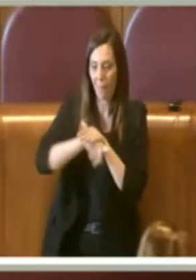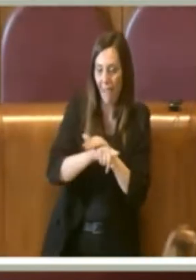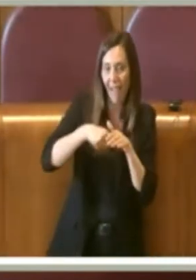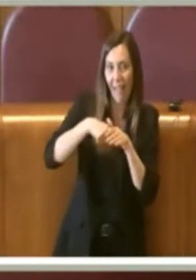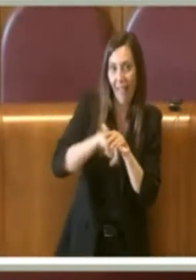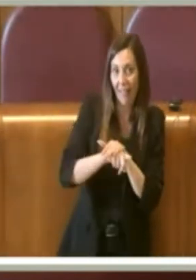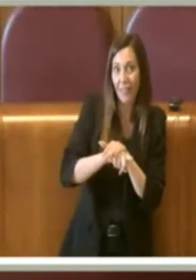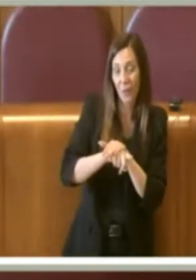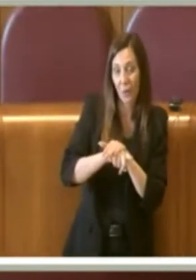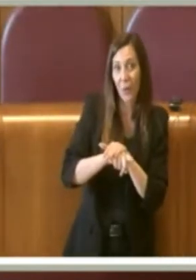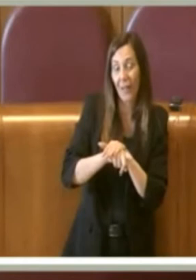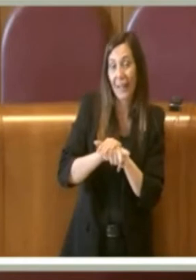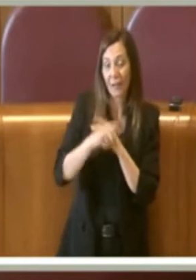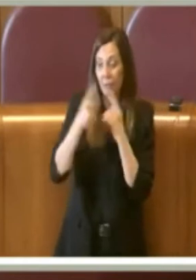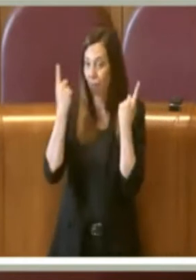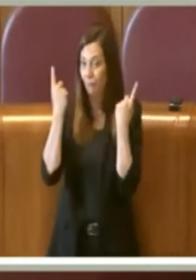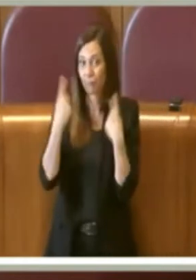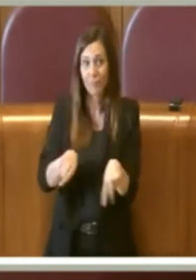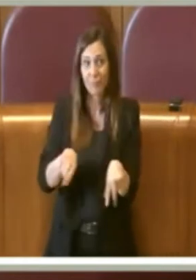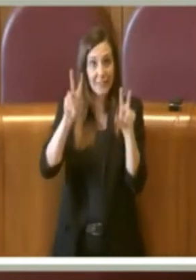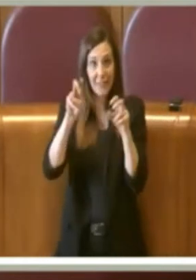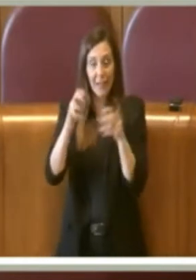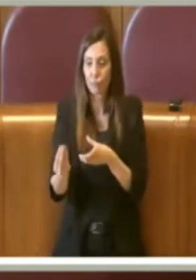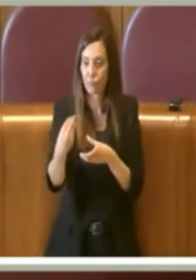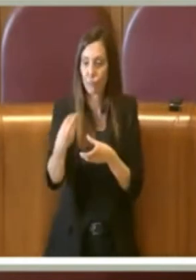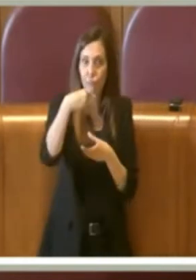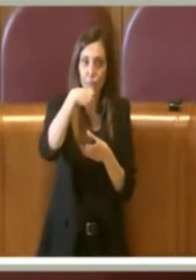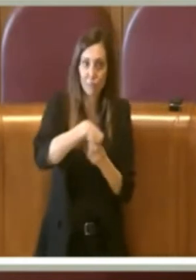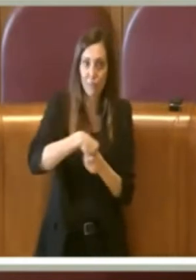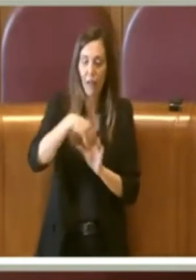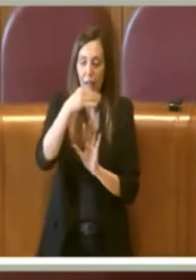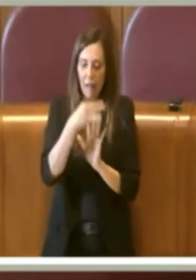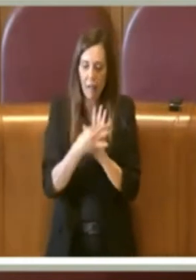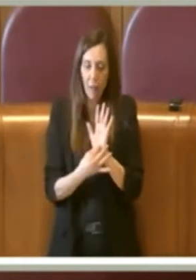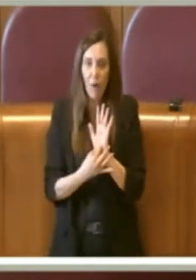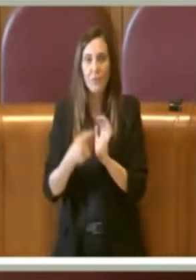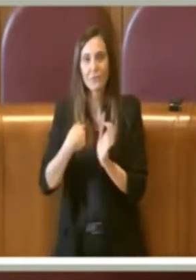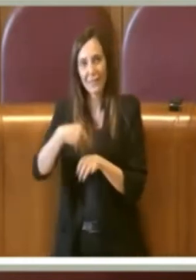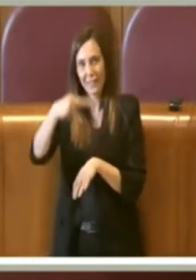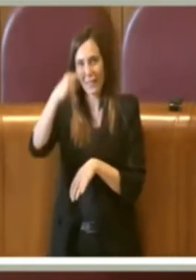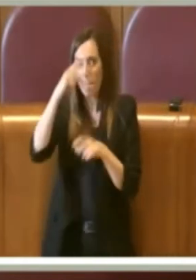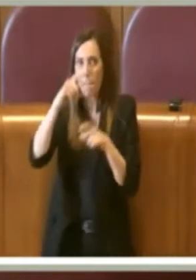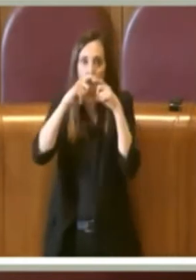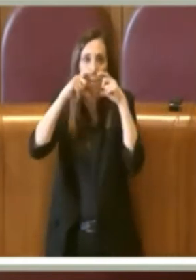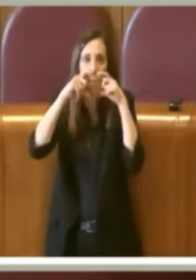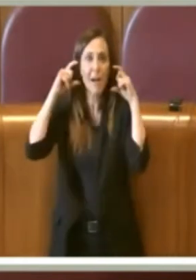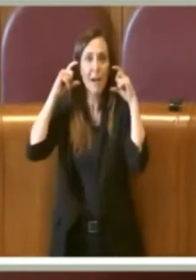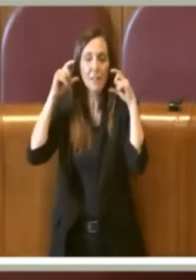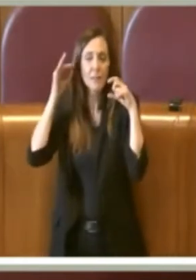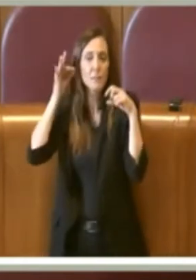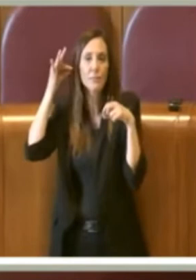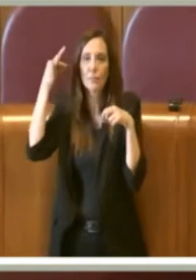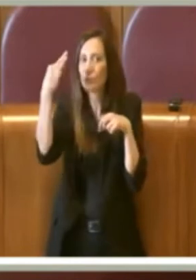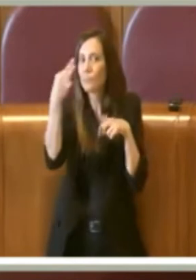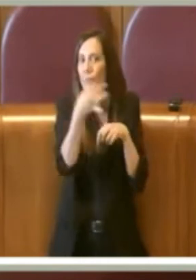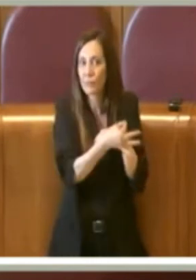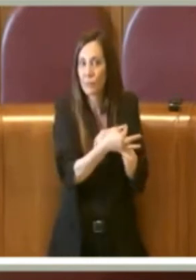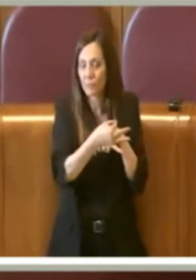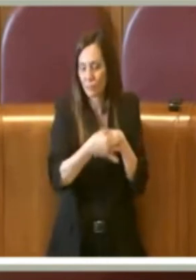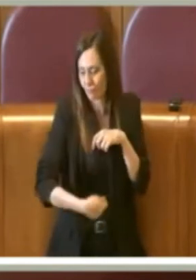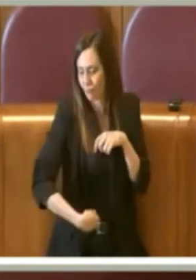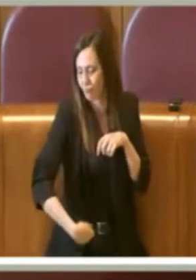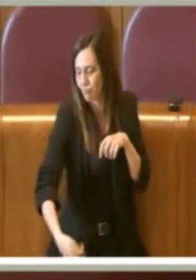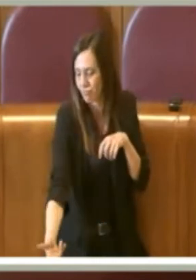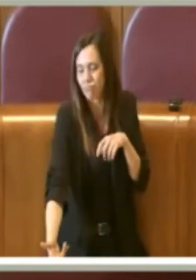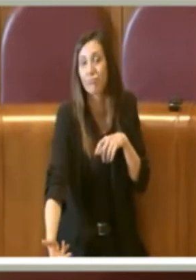e ovviamente questo tema è stato inserito nel regolamento, ricordiamo che le mascherine una volta gettate per